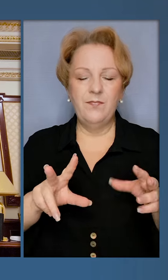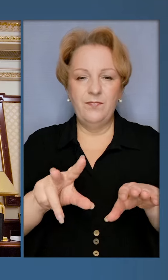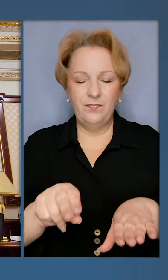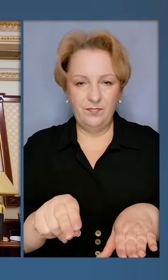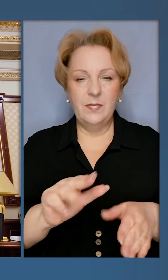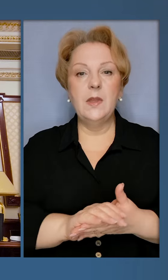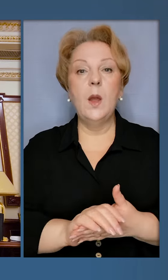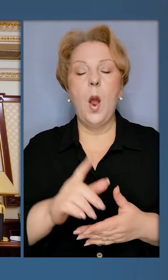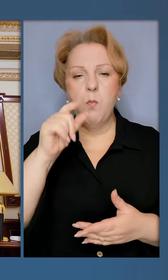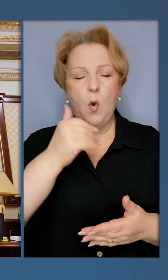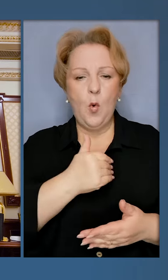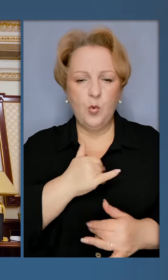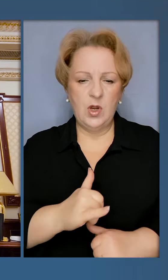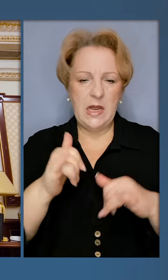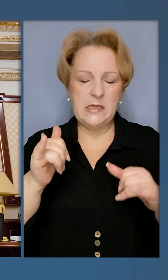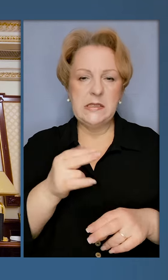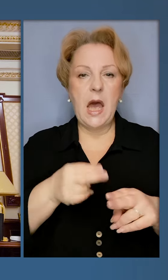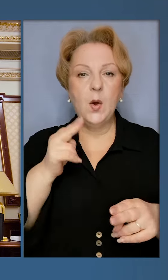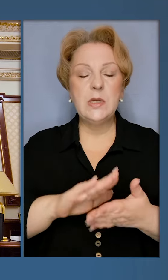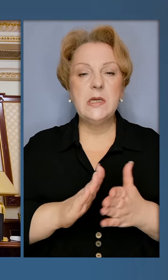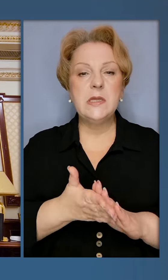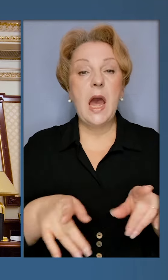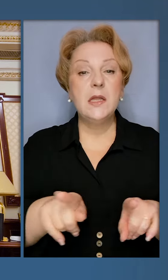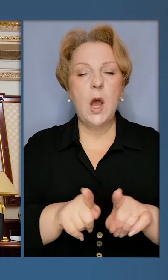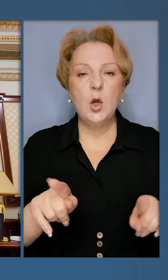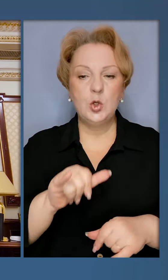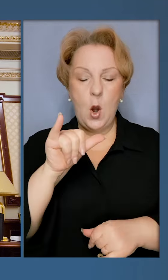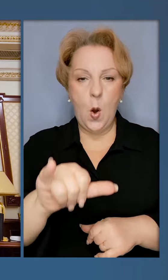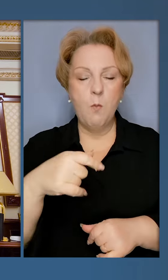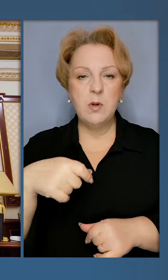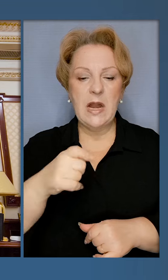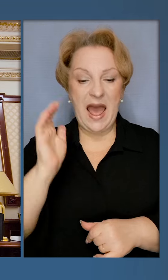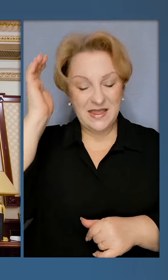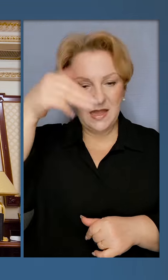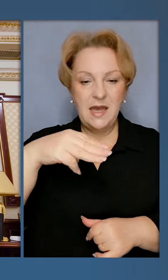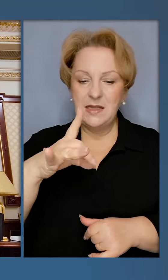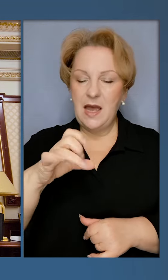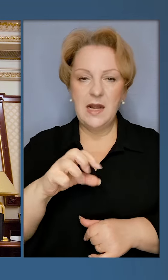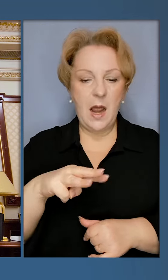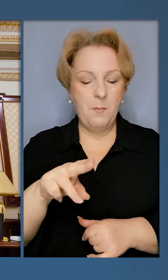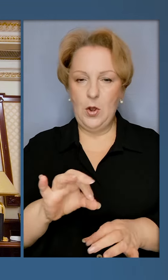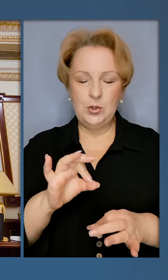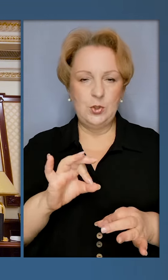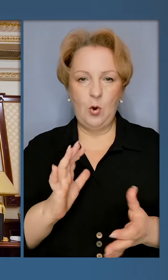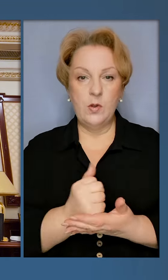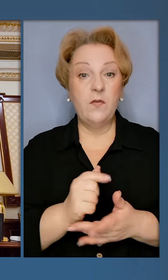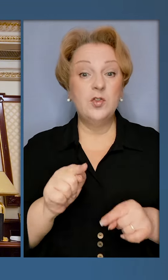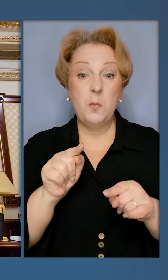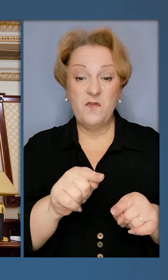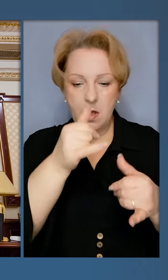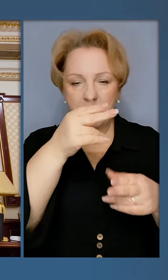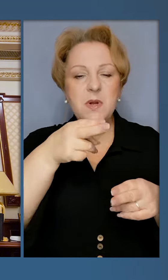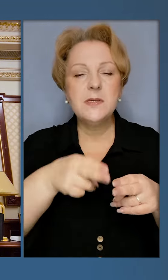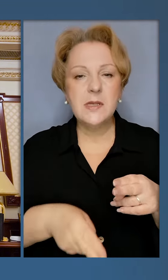хоче загострити ситуацію зараз так, щоб у президента Трампа нічого не вийшло. Щоб він не